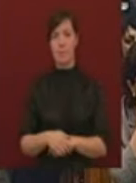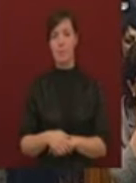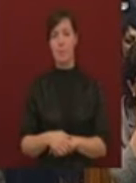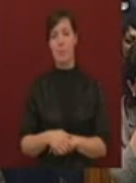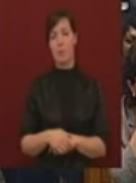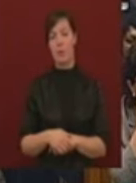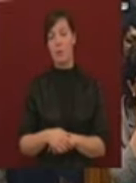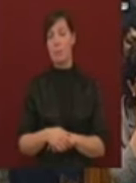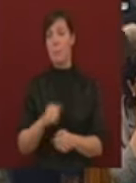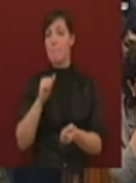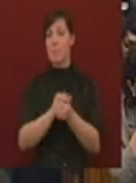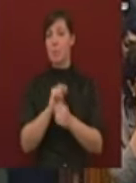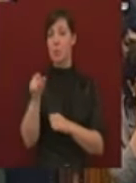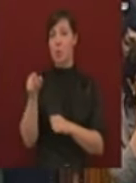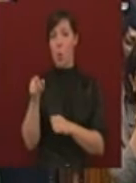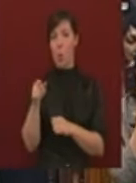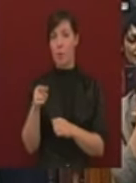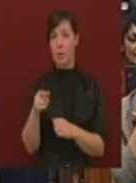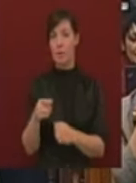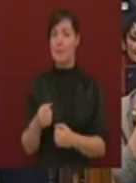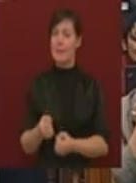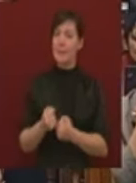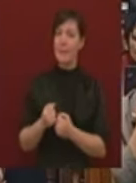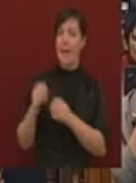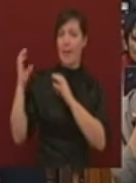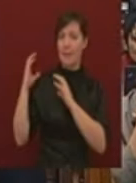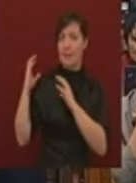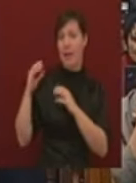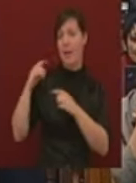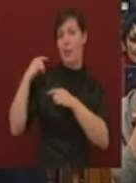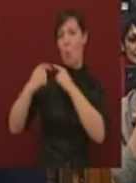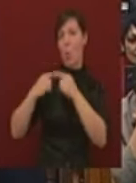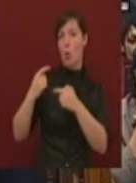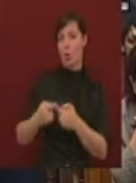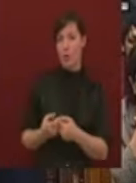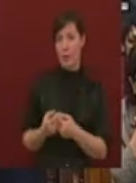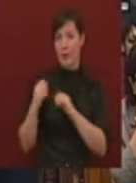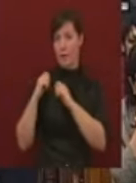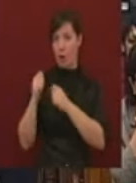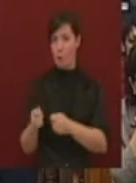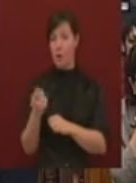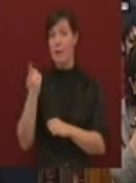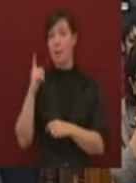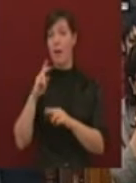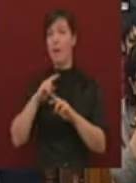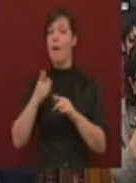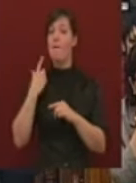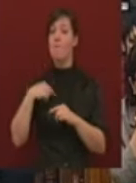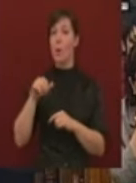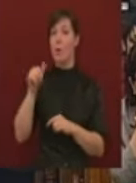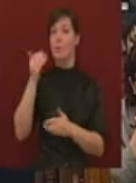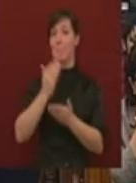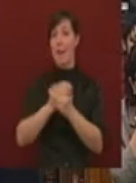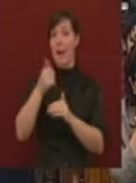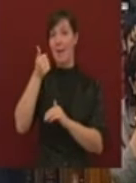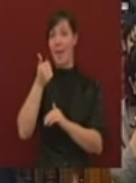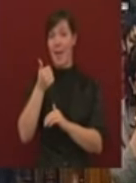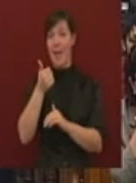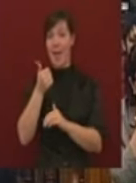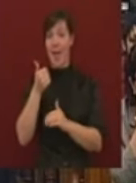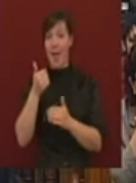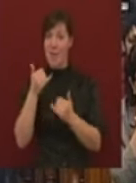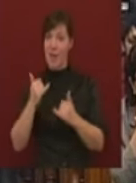örökséget kaptak. Önöknek ugyanakkor volt egy történelmi esélyük, hogy a magyar gazdaságfejlődést 20 év